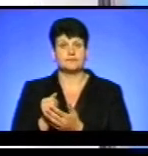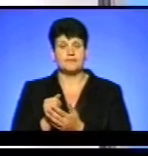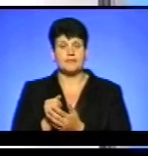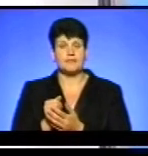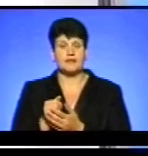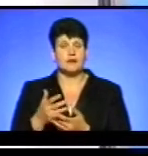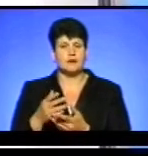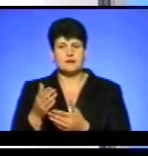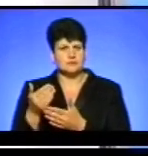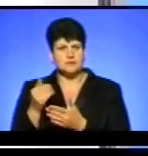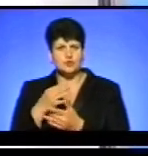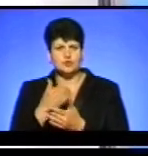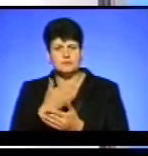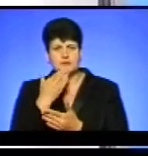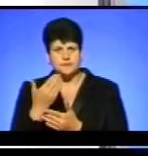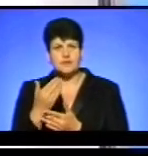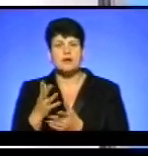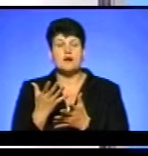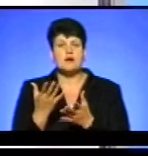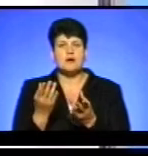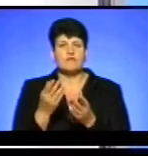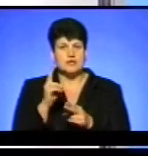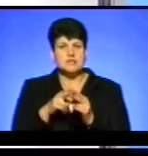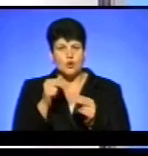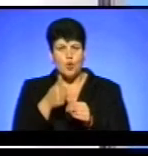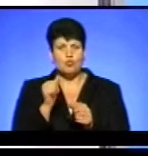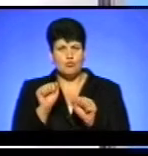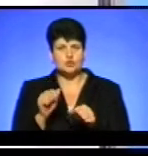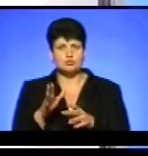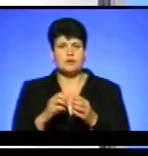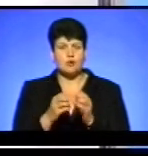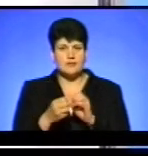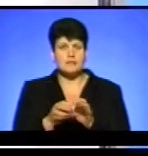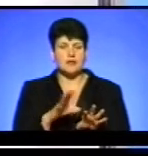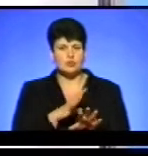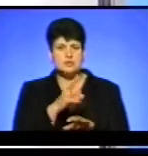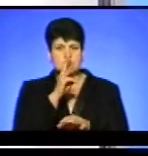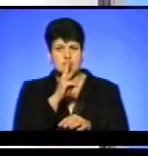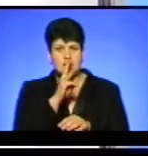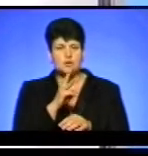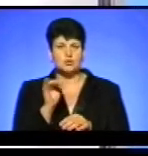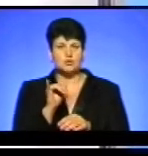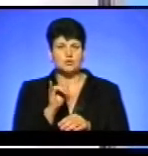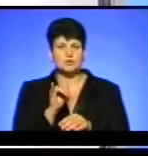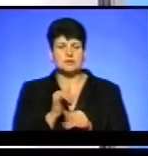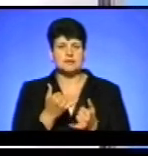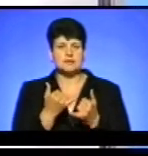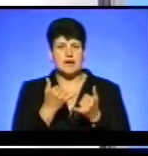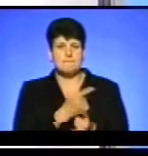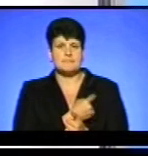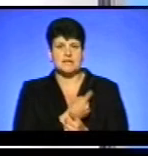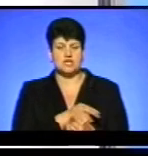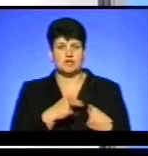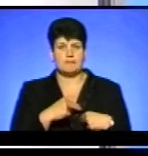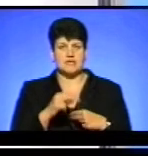Забігаючи наперед, чи може статися так, що в кінці року виникне така проблема, яка нещодавно була із заробітною платью для медичних